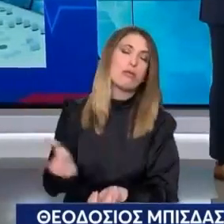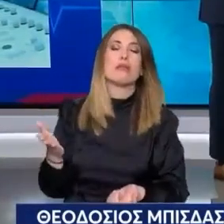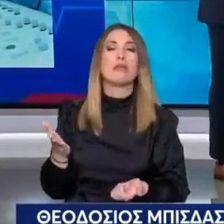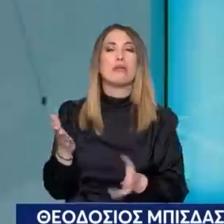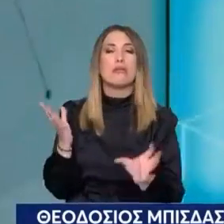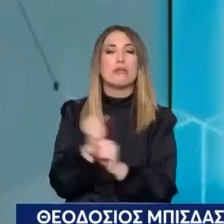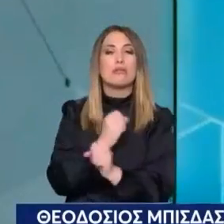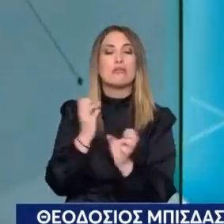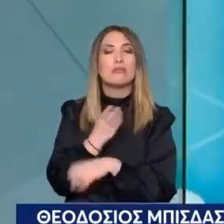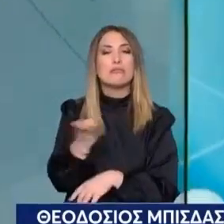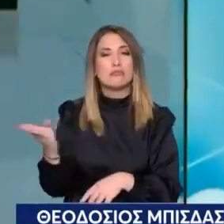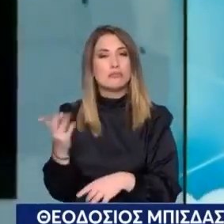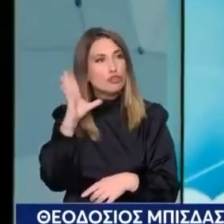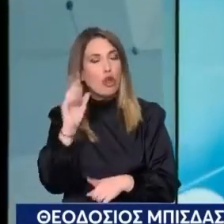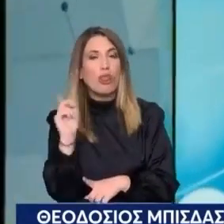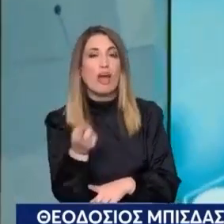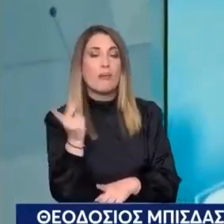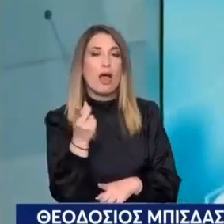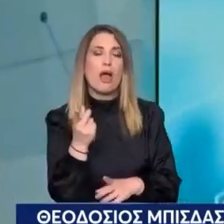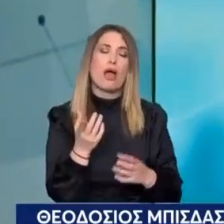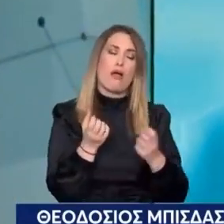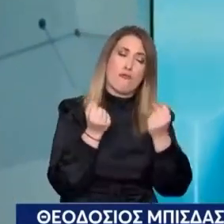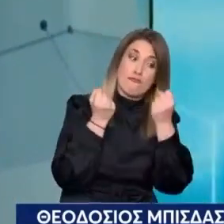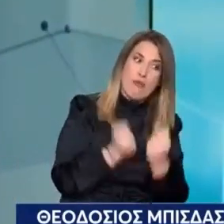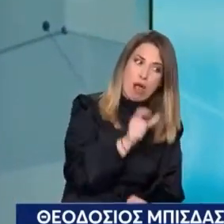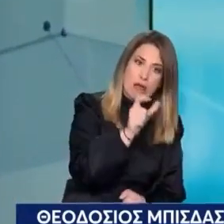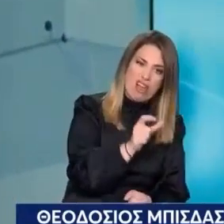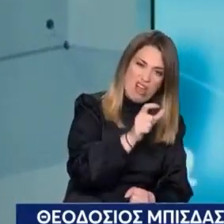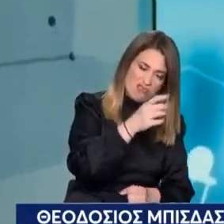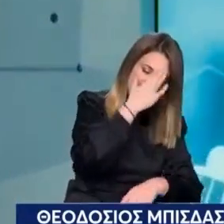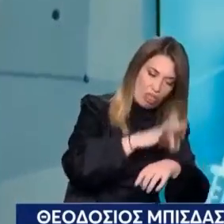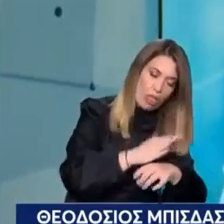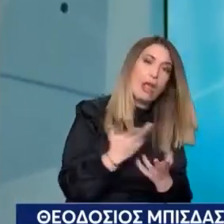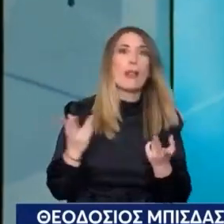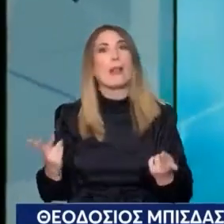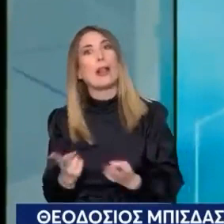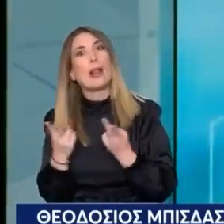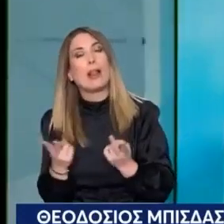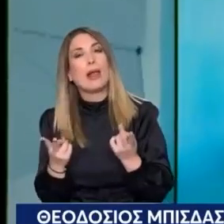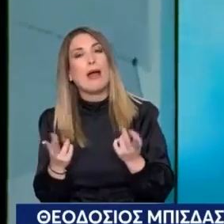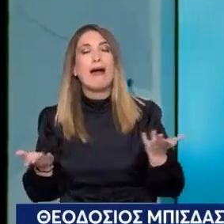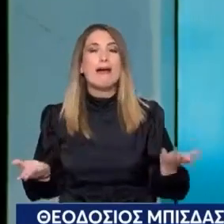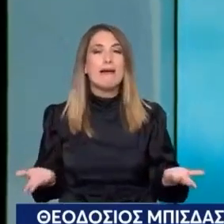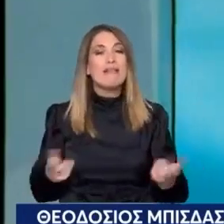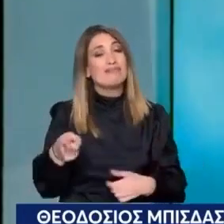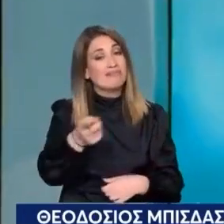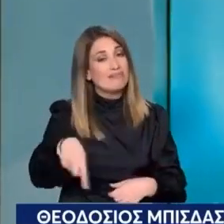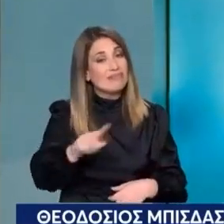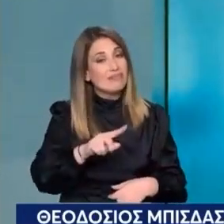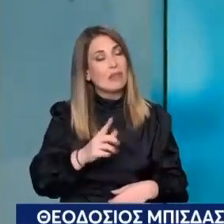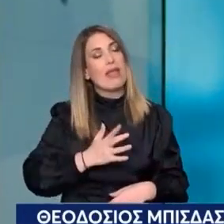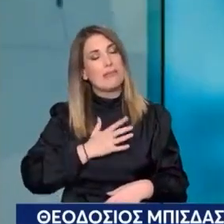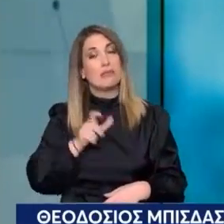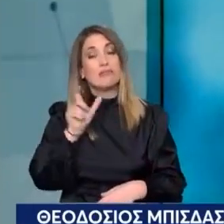Και έρχονται να κάνουν τον κόσμο καλά Για βαριές ή για πιο ελαφρές παθήσεις Άρα κάθε φορά Εμπιστευτείτε αυτούς που είναι